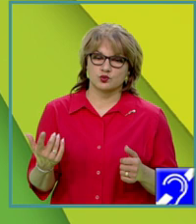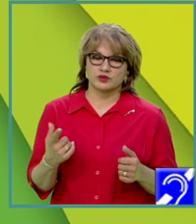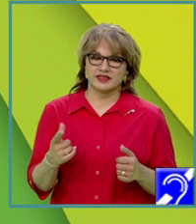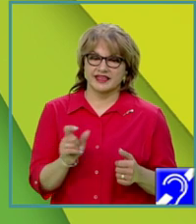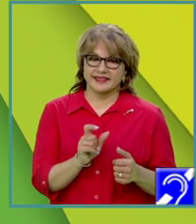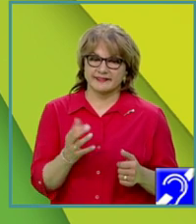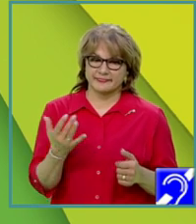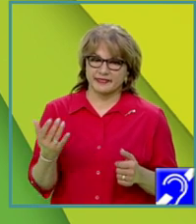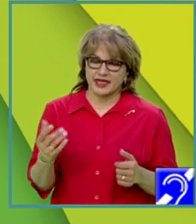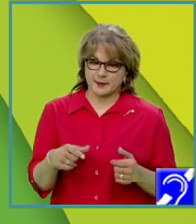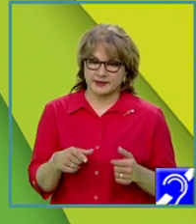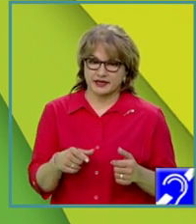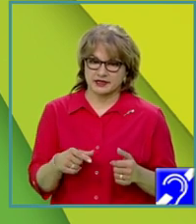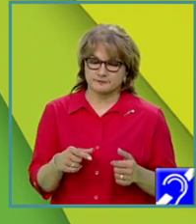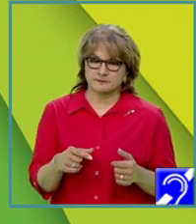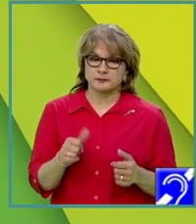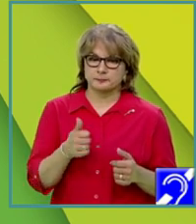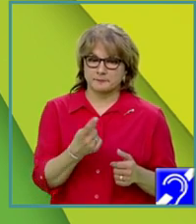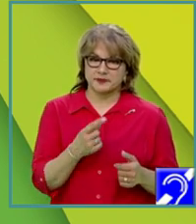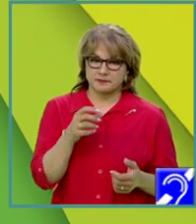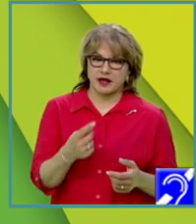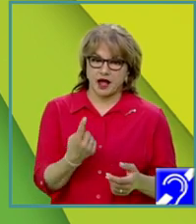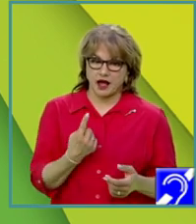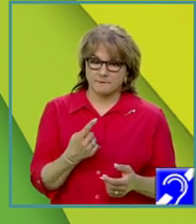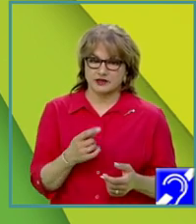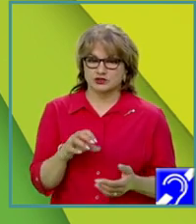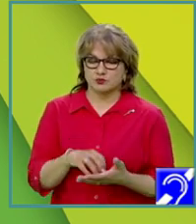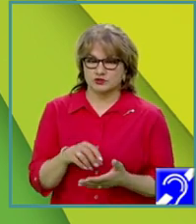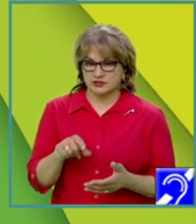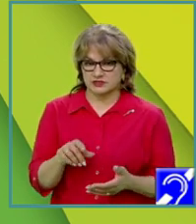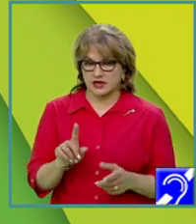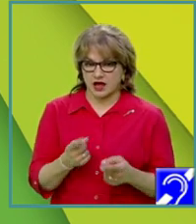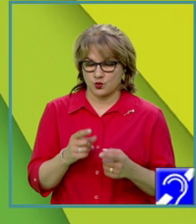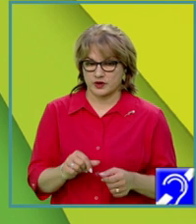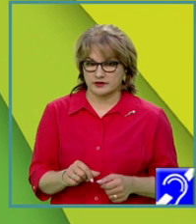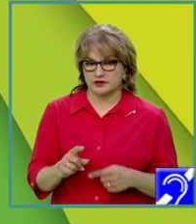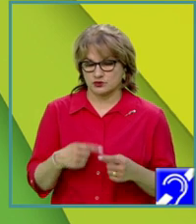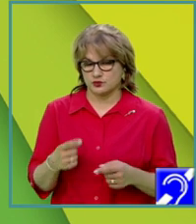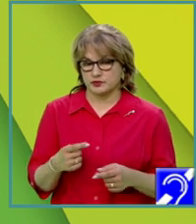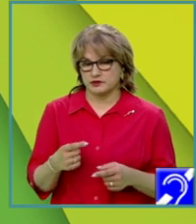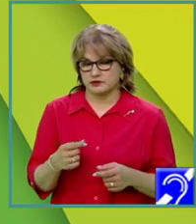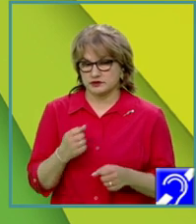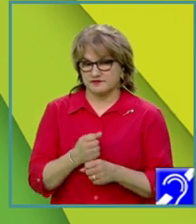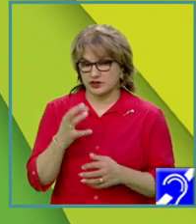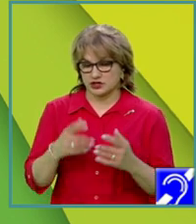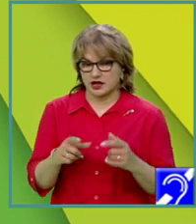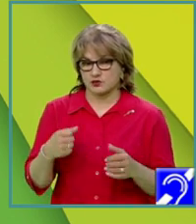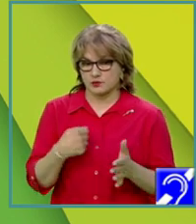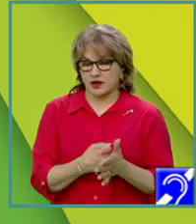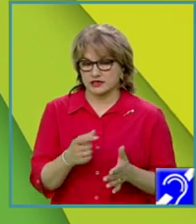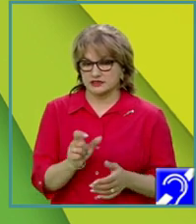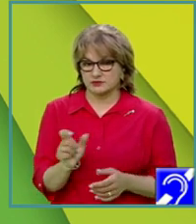prima apariție și poziția curentă. Evident, după aceea se calculează maximul de